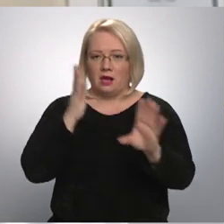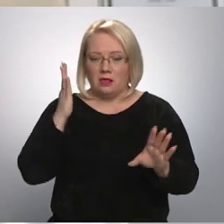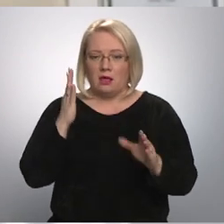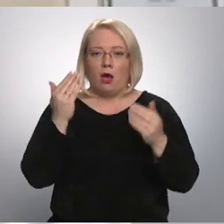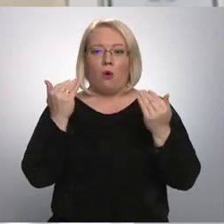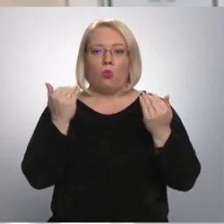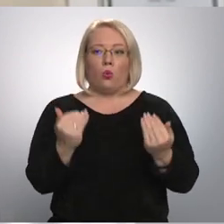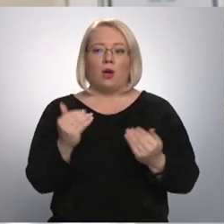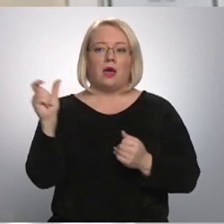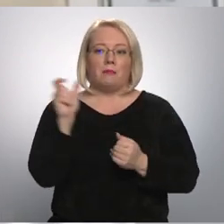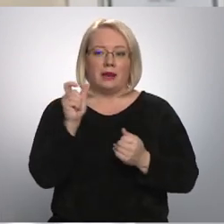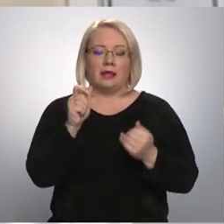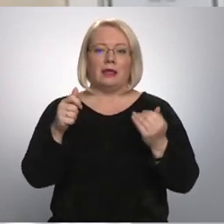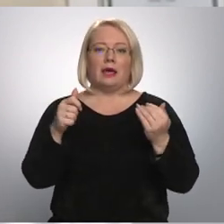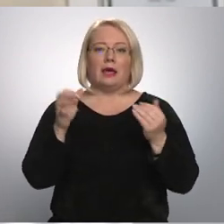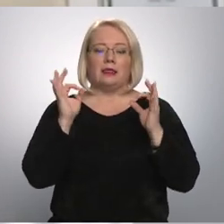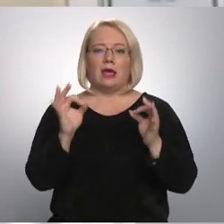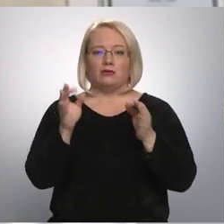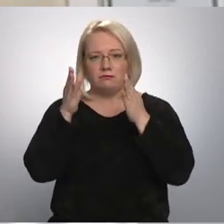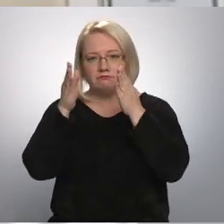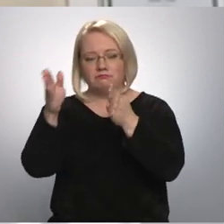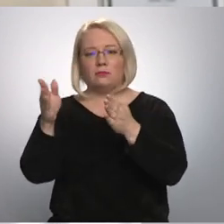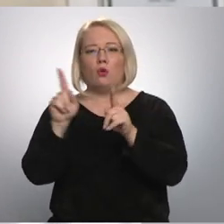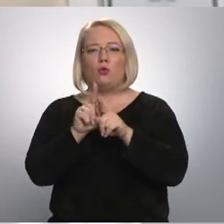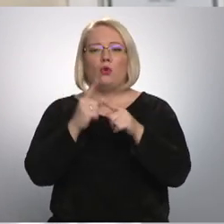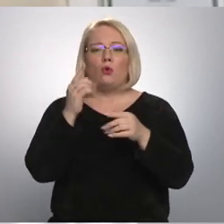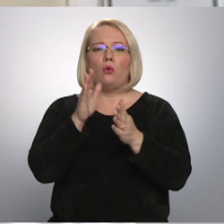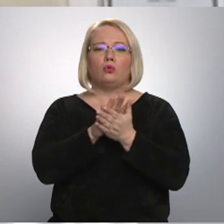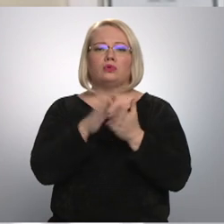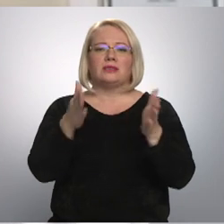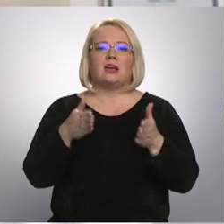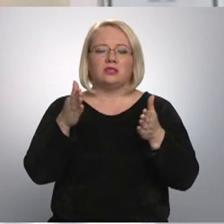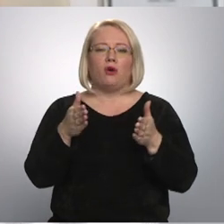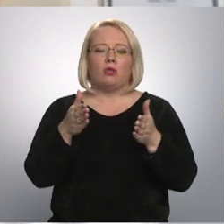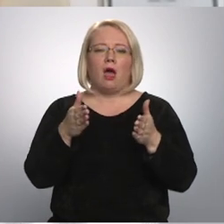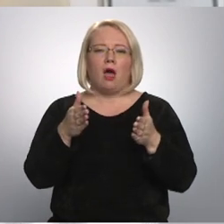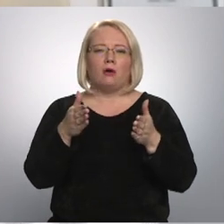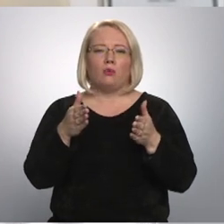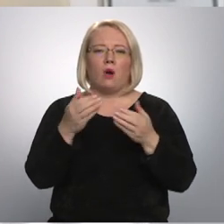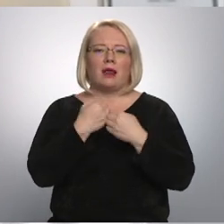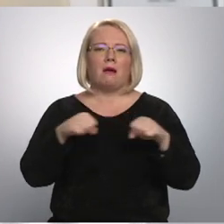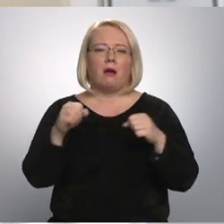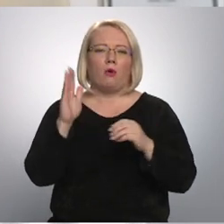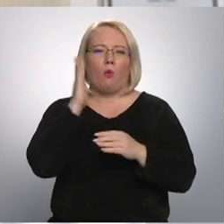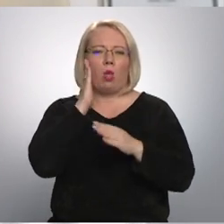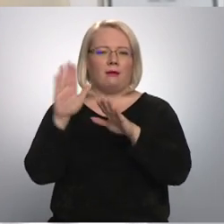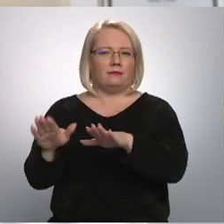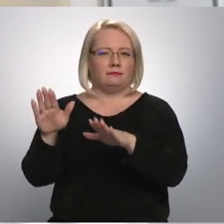Dotajām brīdī reģistrā tieši uz stacionāro rehabilitāciju ir 70 cilvēki.